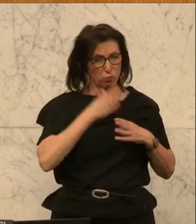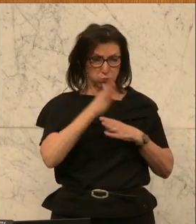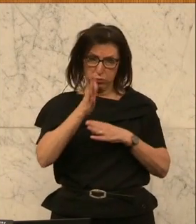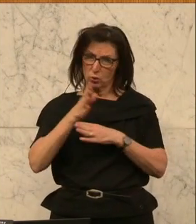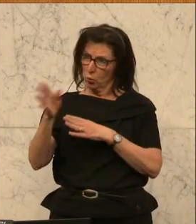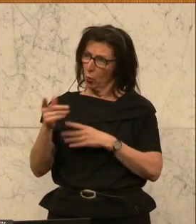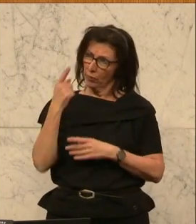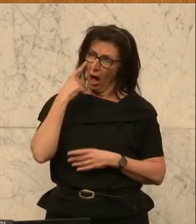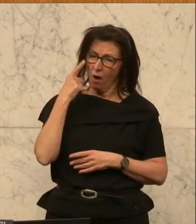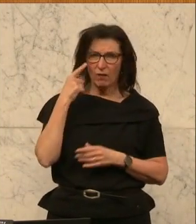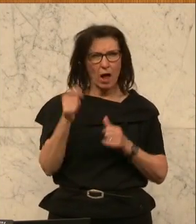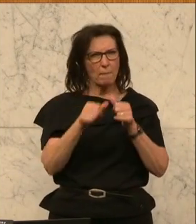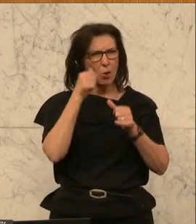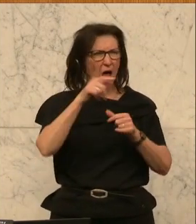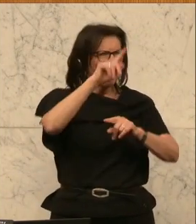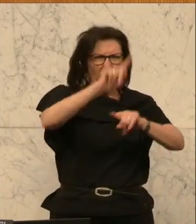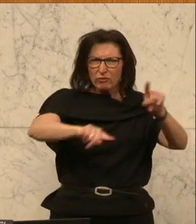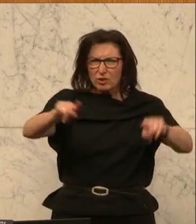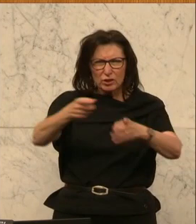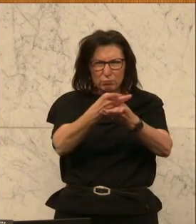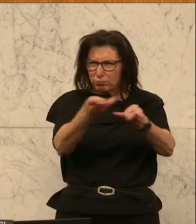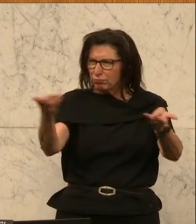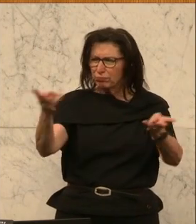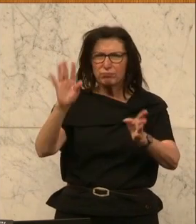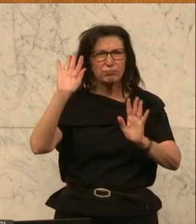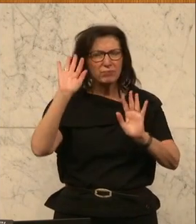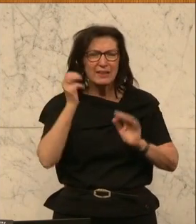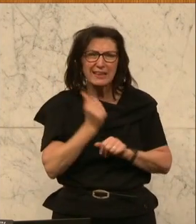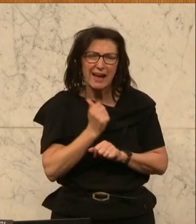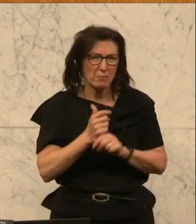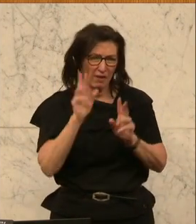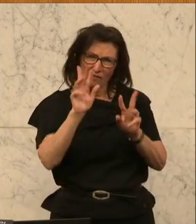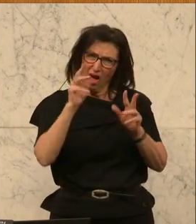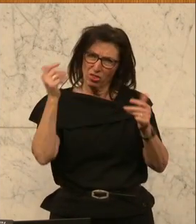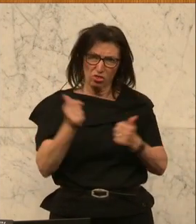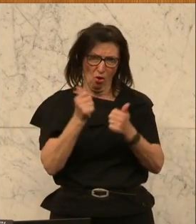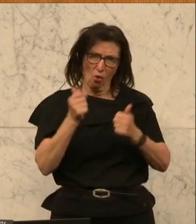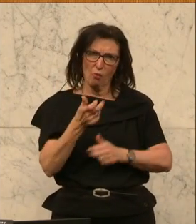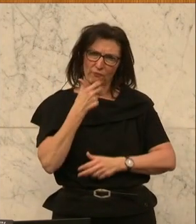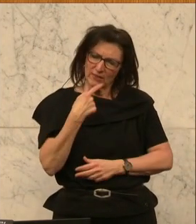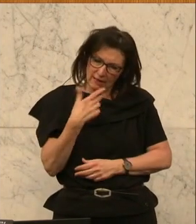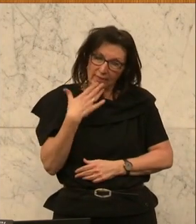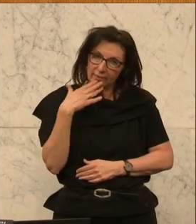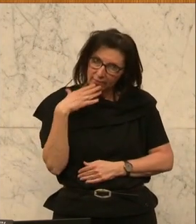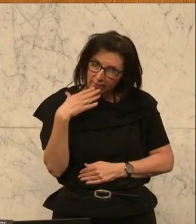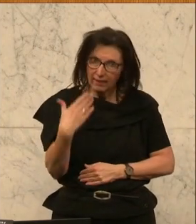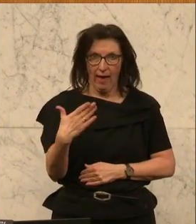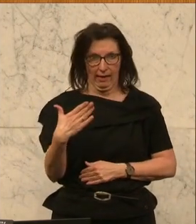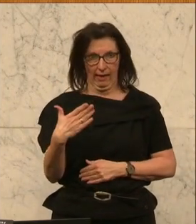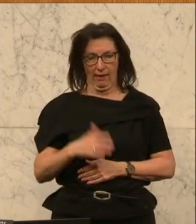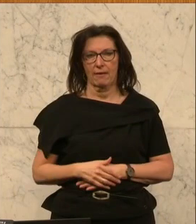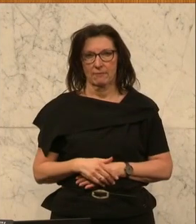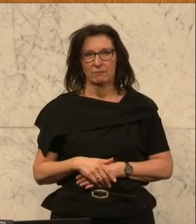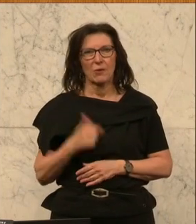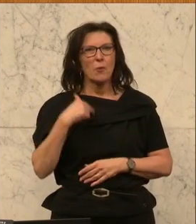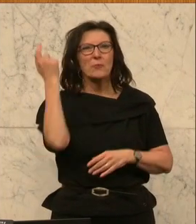von Modellen, die bereits gelebt wird. Da wird viel tolle Arbeit geleistet, für die ich mich auch hier an dieser Stelle ausdrücklich bedanken will. Und